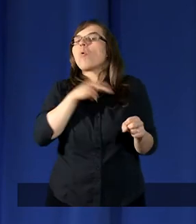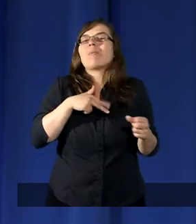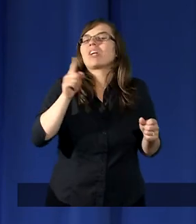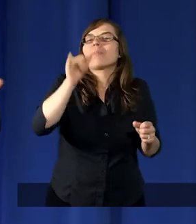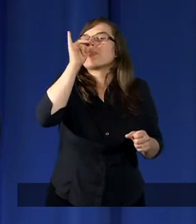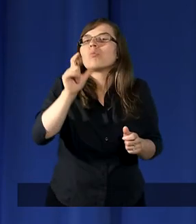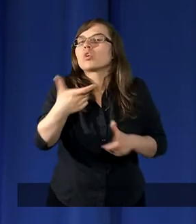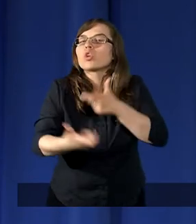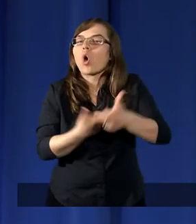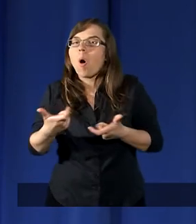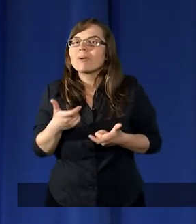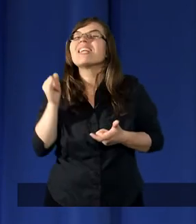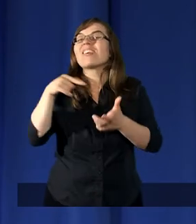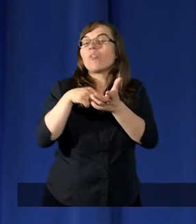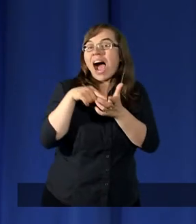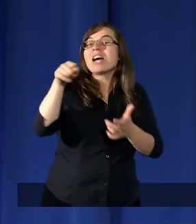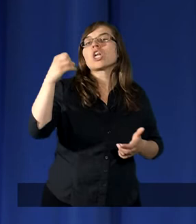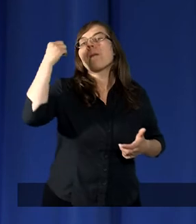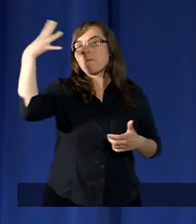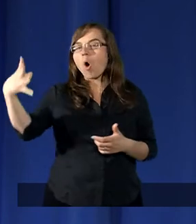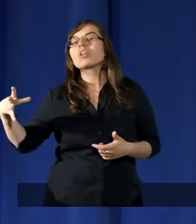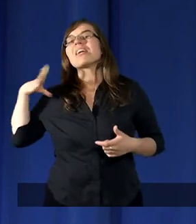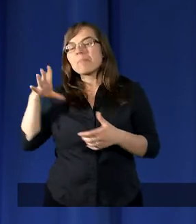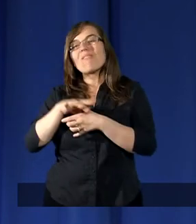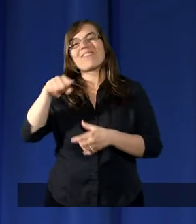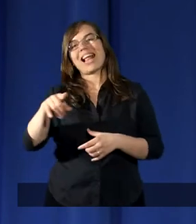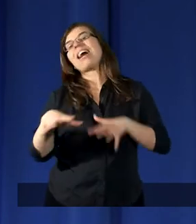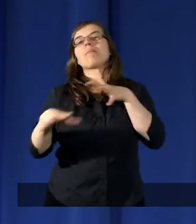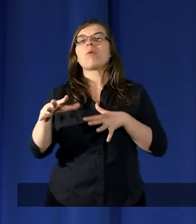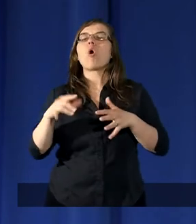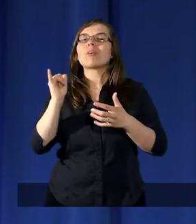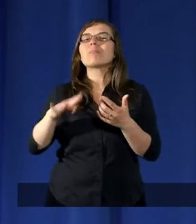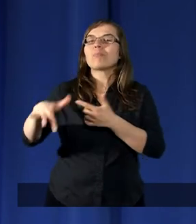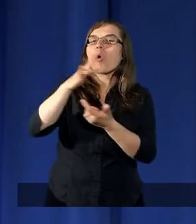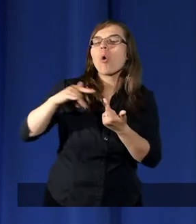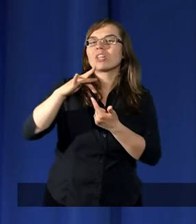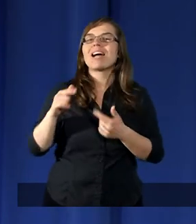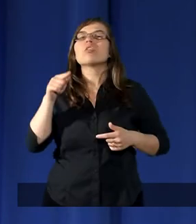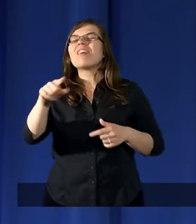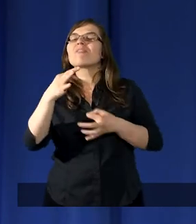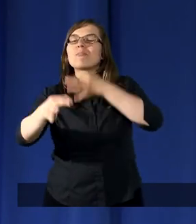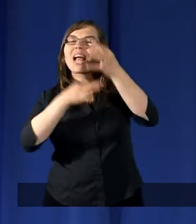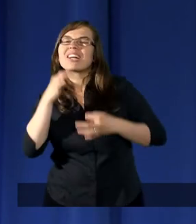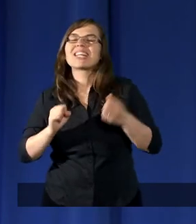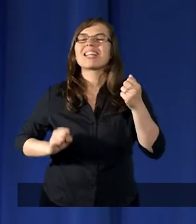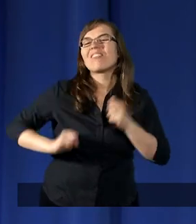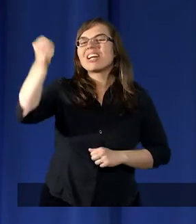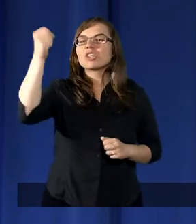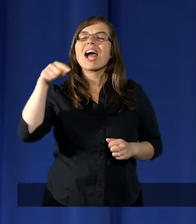Mojżesz był w takich okolicznościach. I ja wierzę, że w tej pieśni zwycięstwa